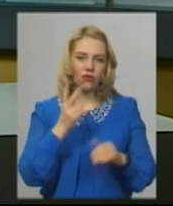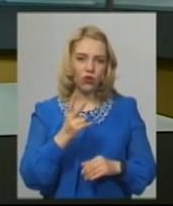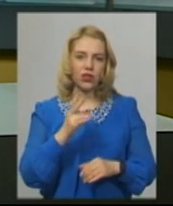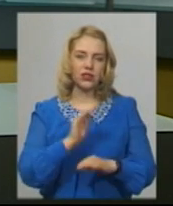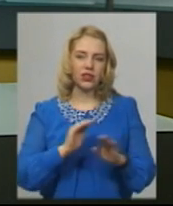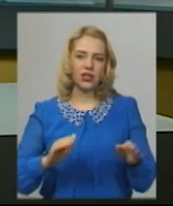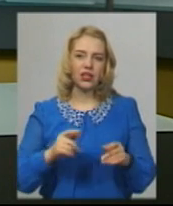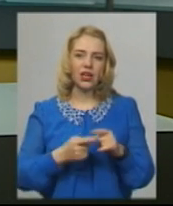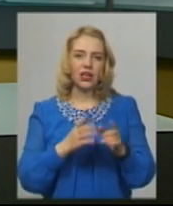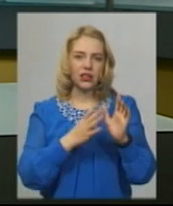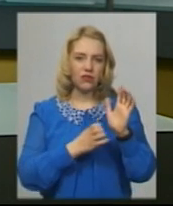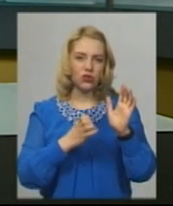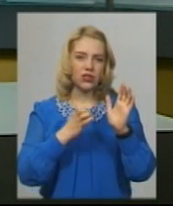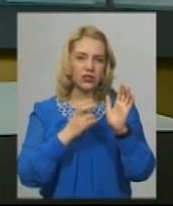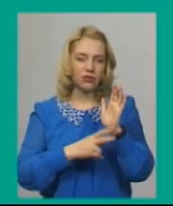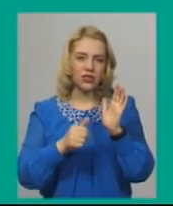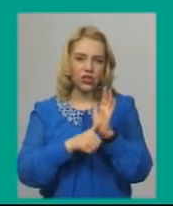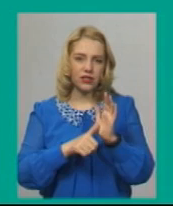медиків.